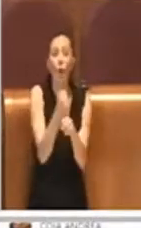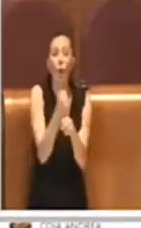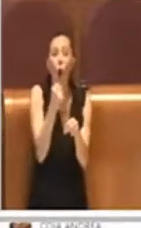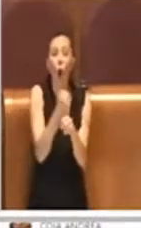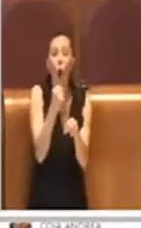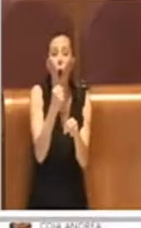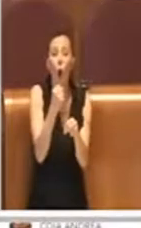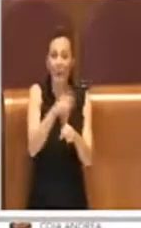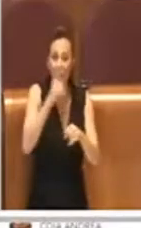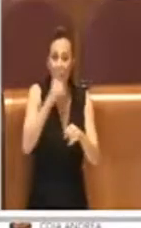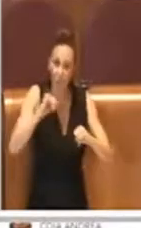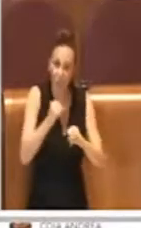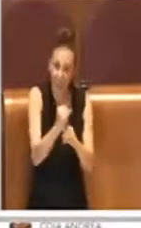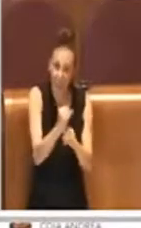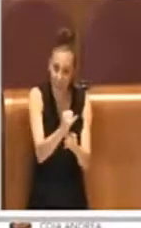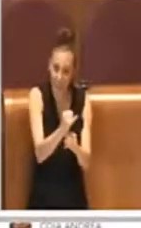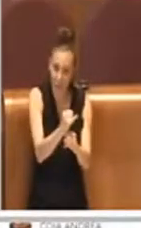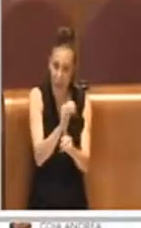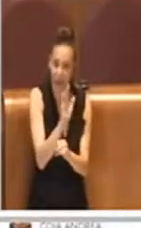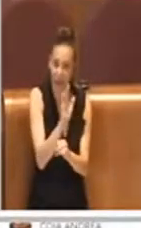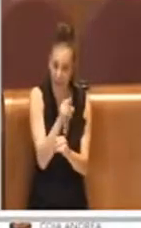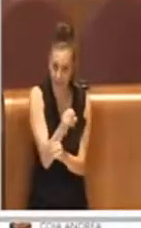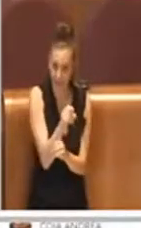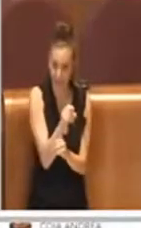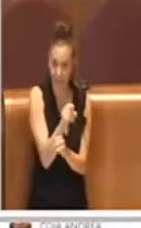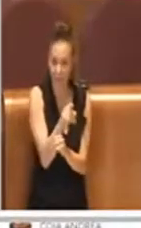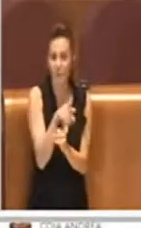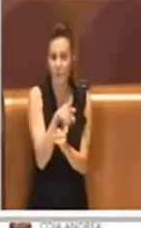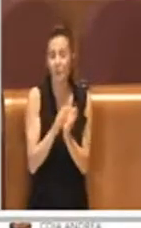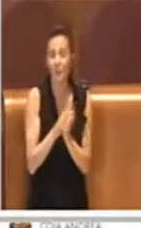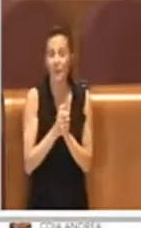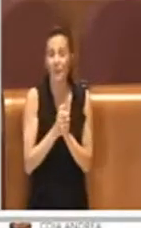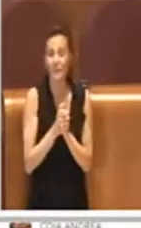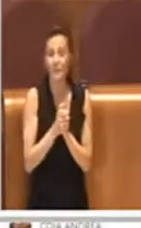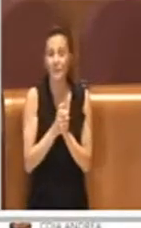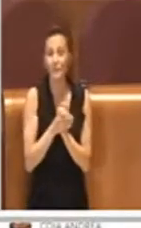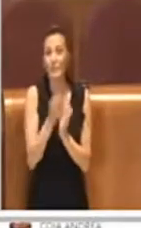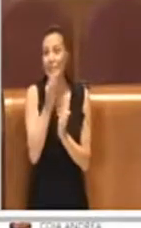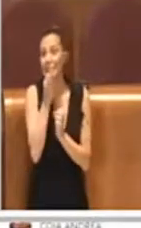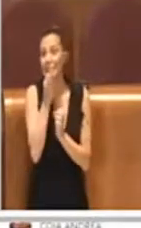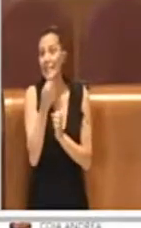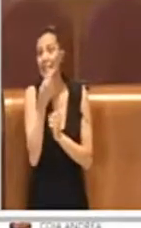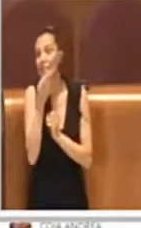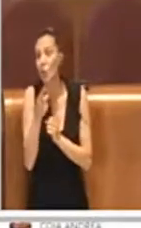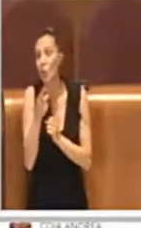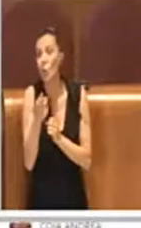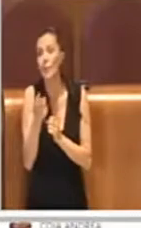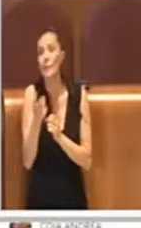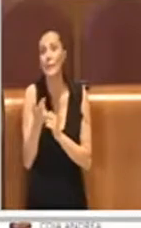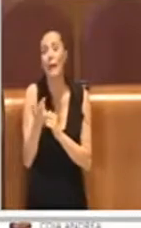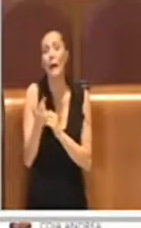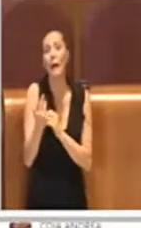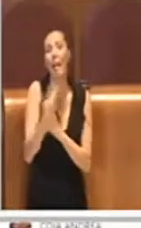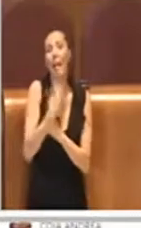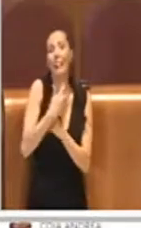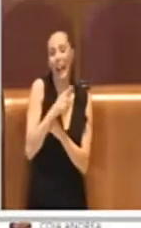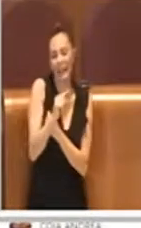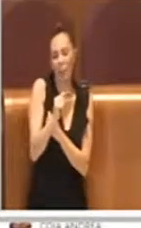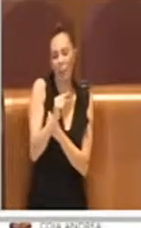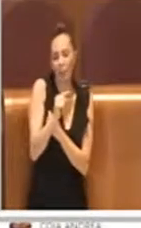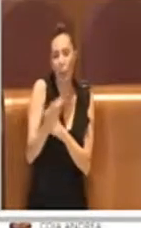il discorso che si coprano le minori entrate con